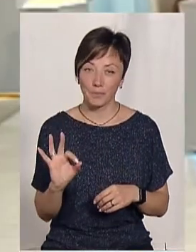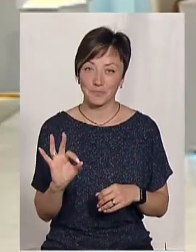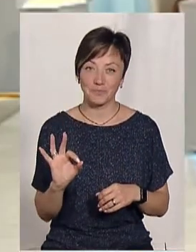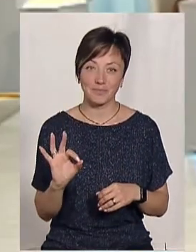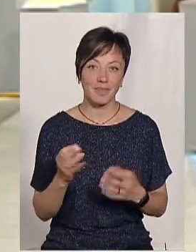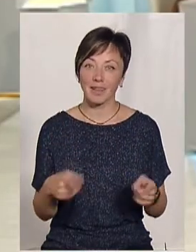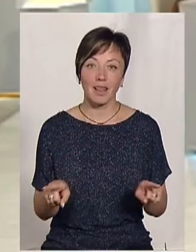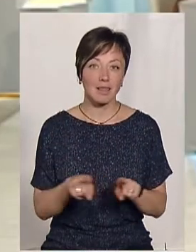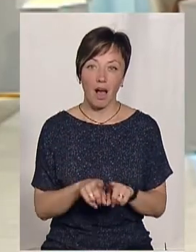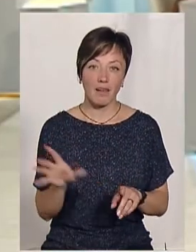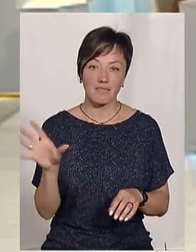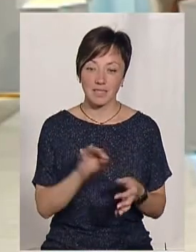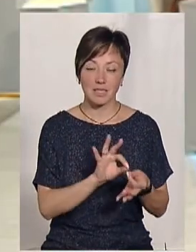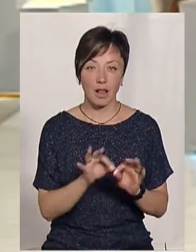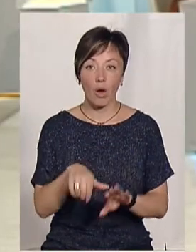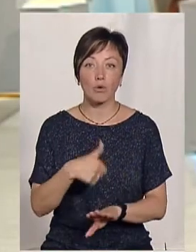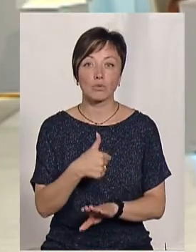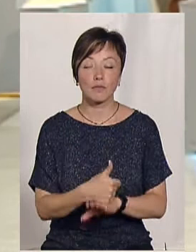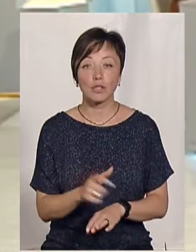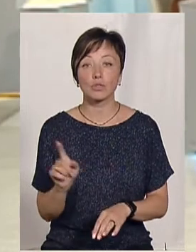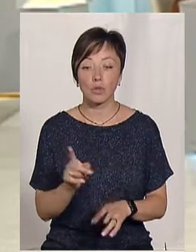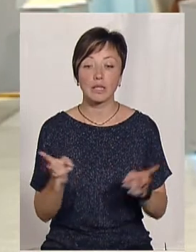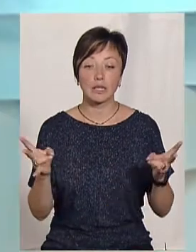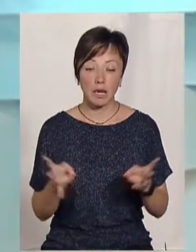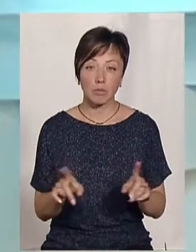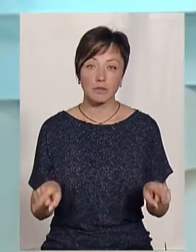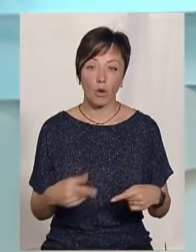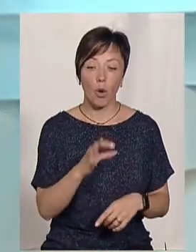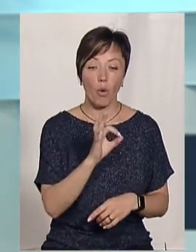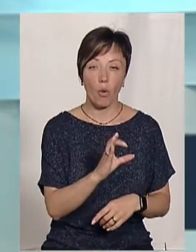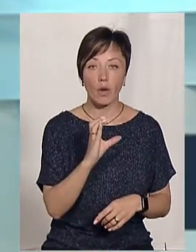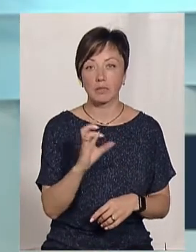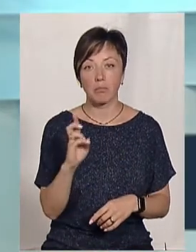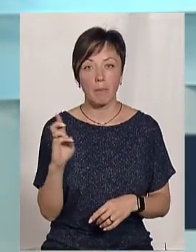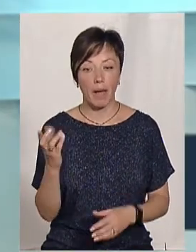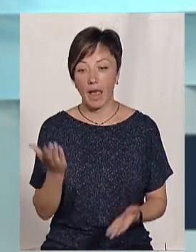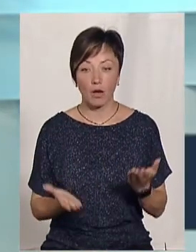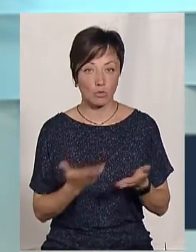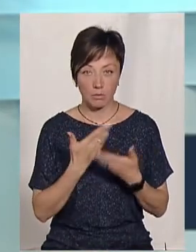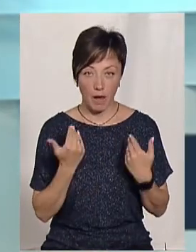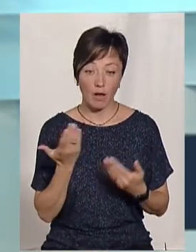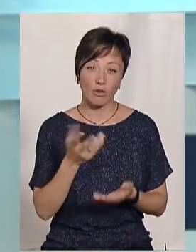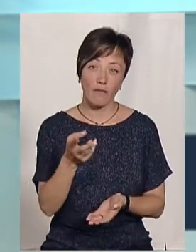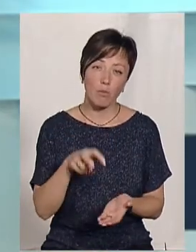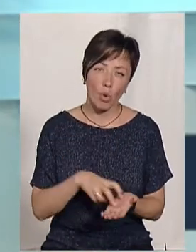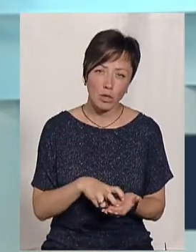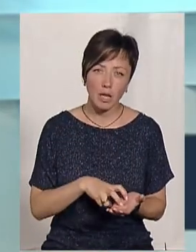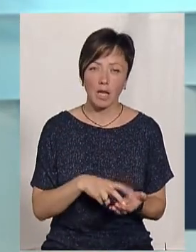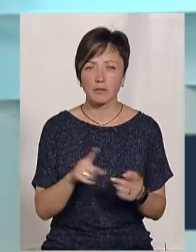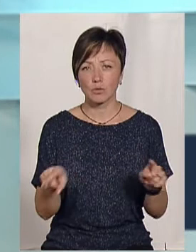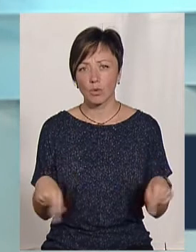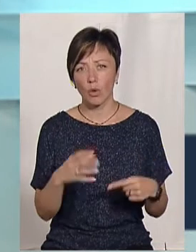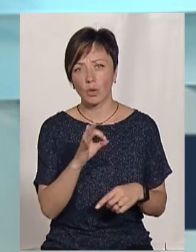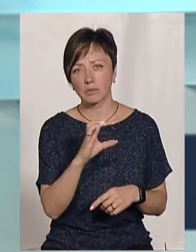ну, не так все складно. Саме основне, треба створити ОСБ, якщо його немає, і якщо ви боїтеся, що ви